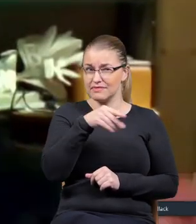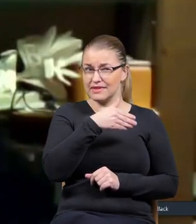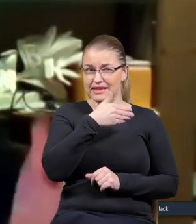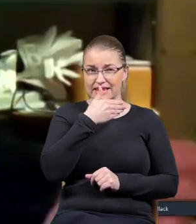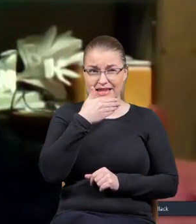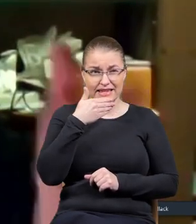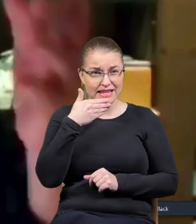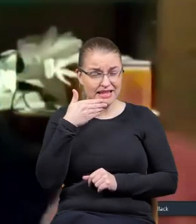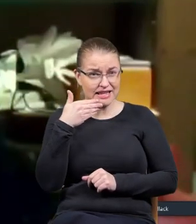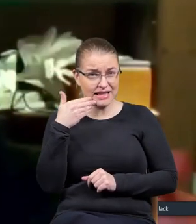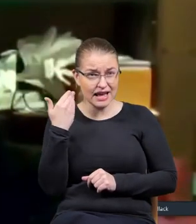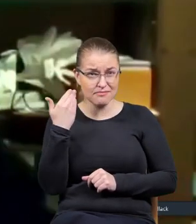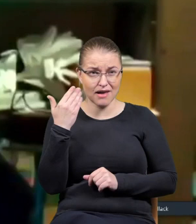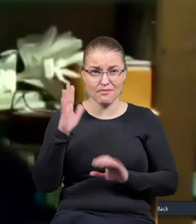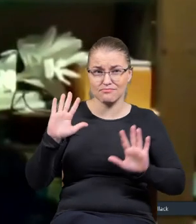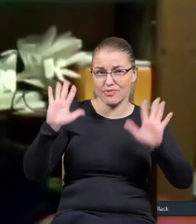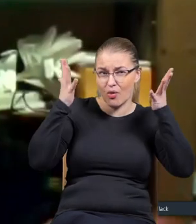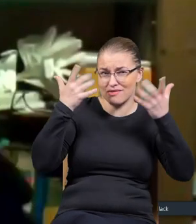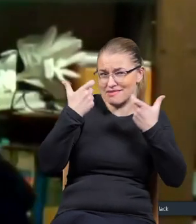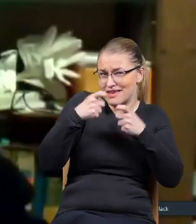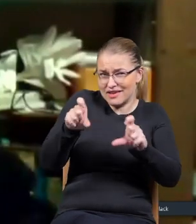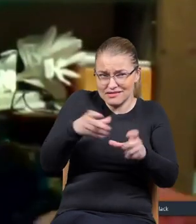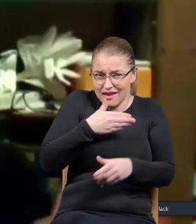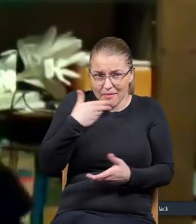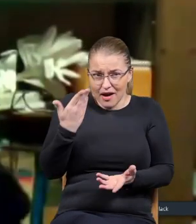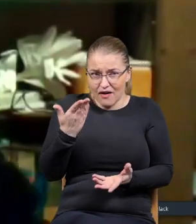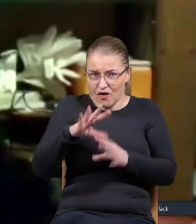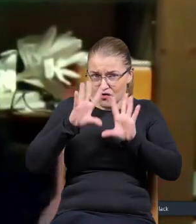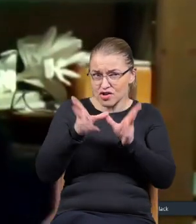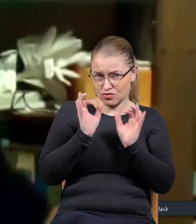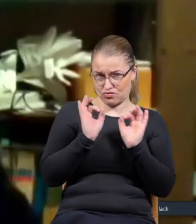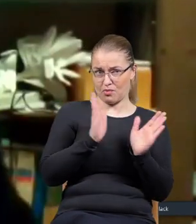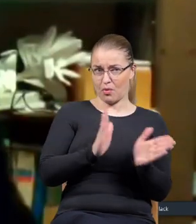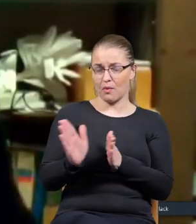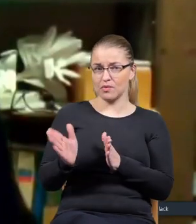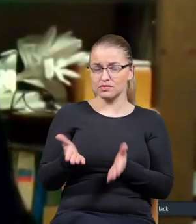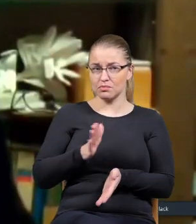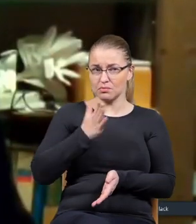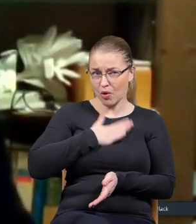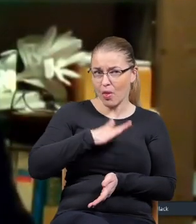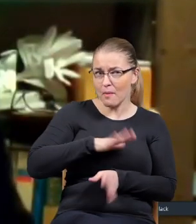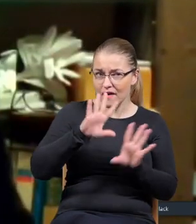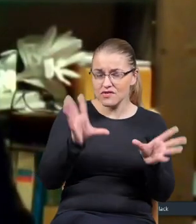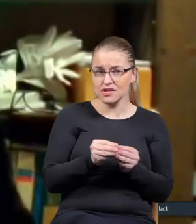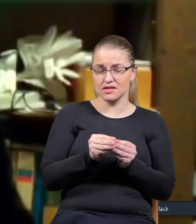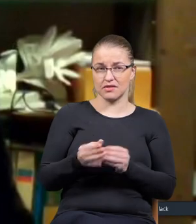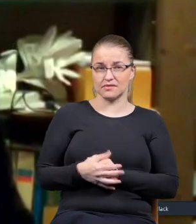macie tutaj jakichś protesty, w ogóle nic? Wszystko wam się podoba